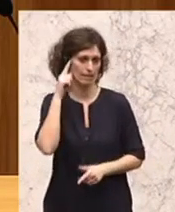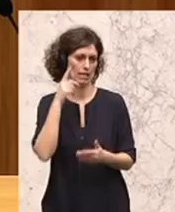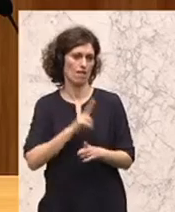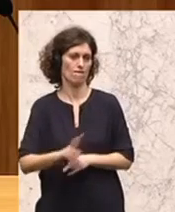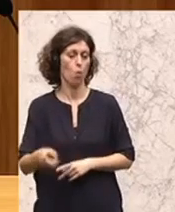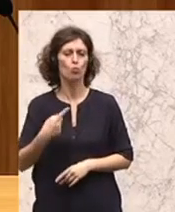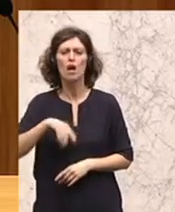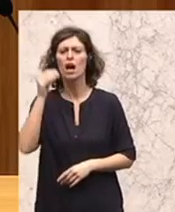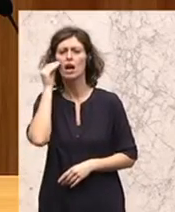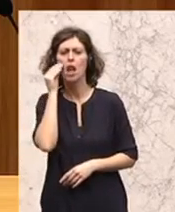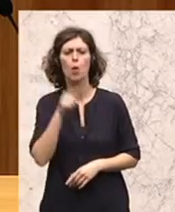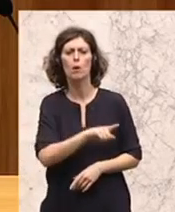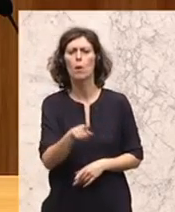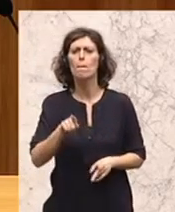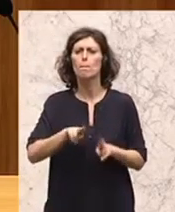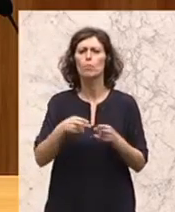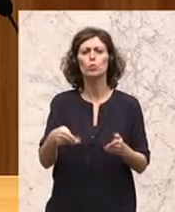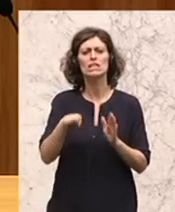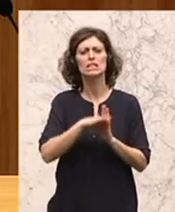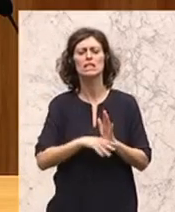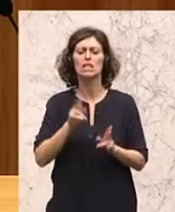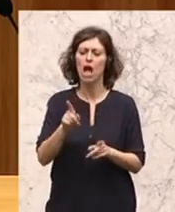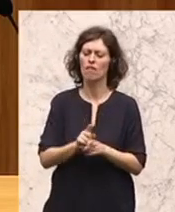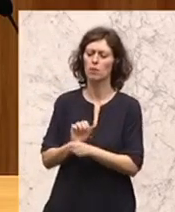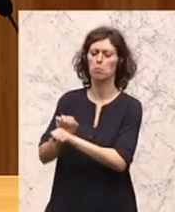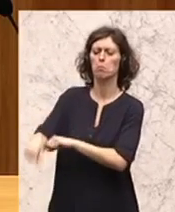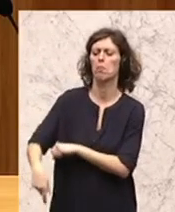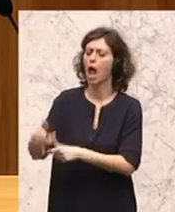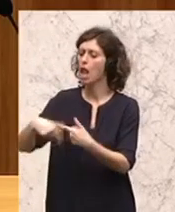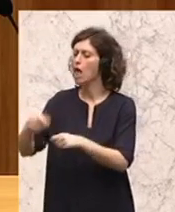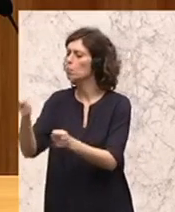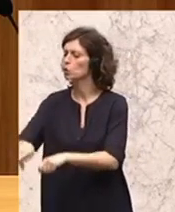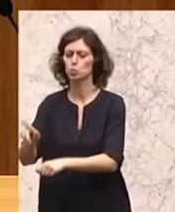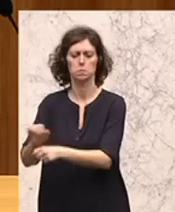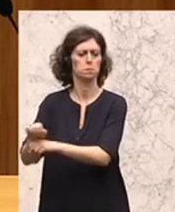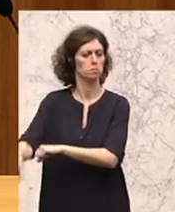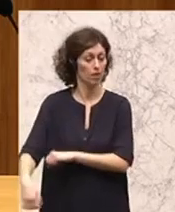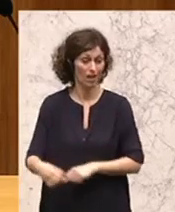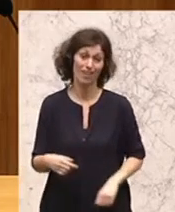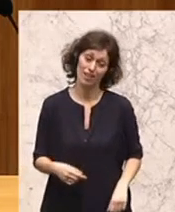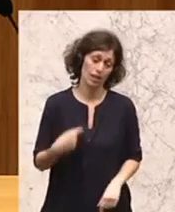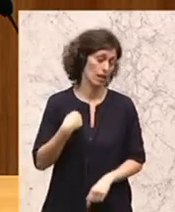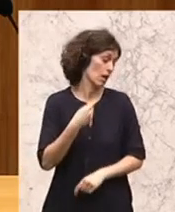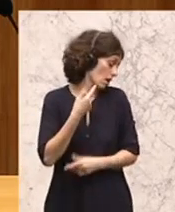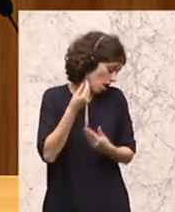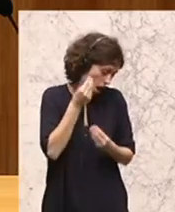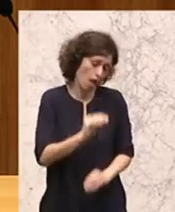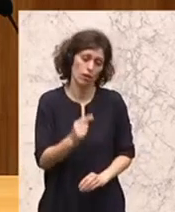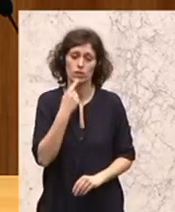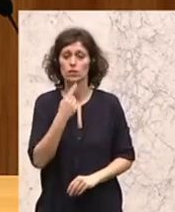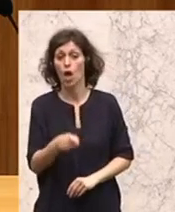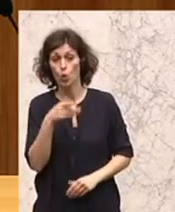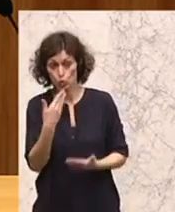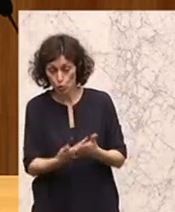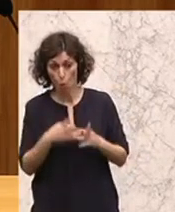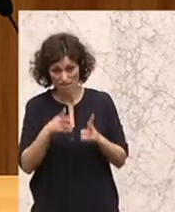glauben, man kann jetzt mit einem Bundesgesetz das überrollen, was hier Länder beschließen, da sage ich Ihnen ganz ehrlich, also das ist